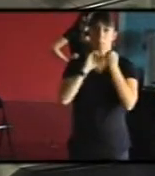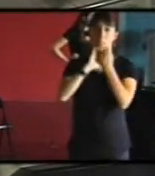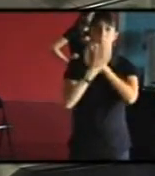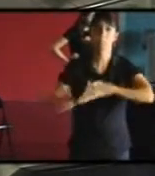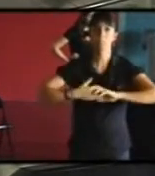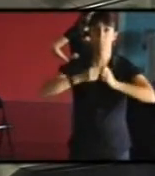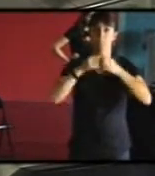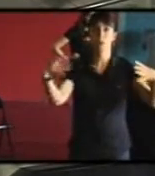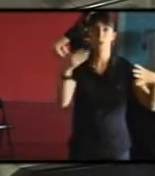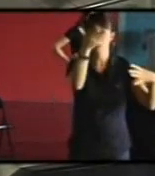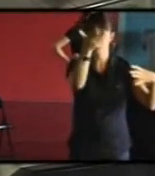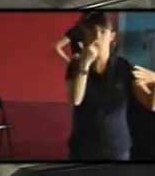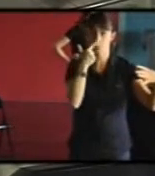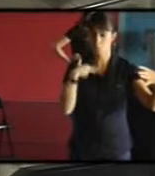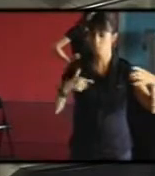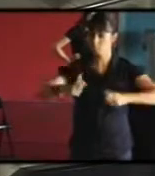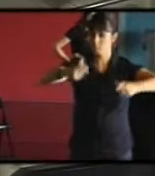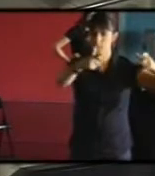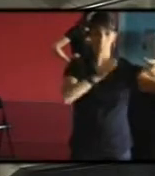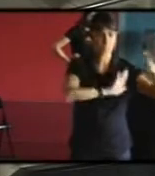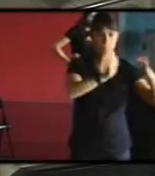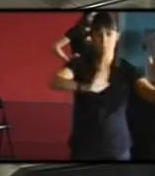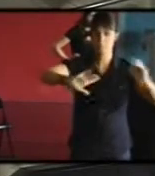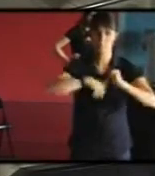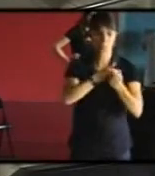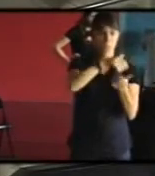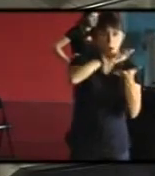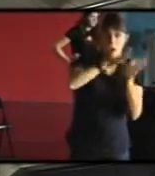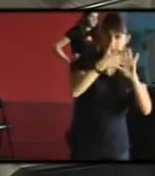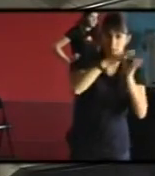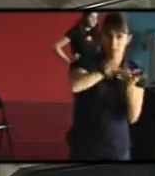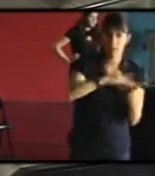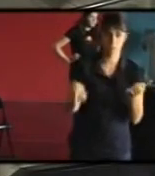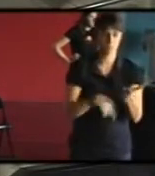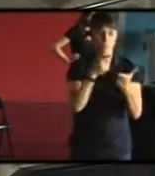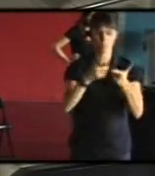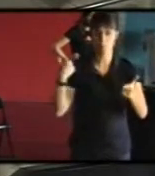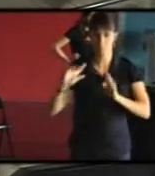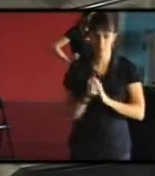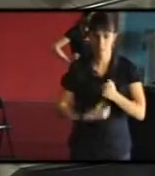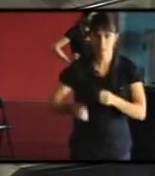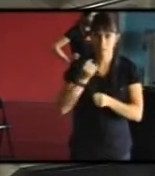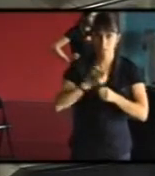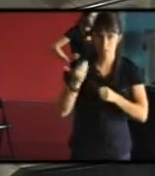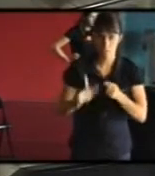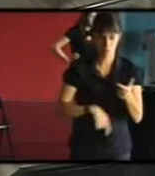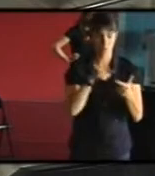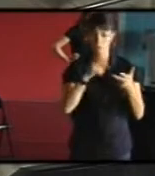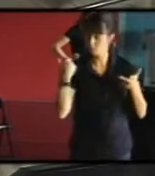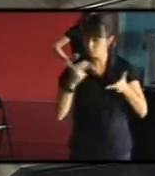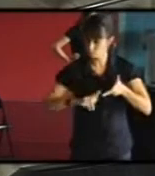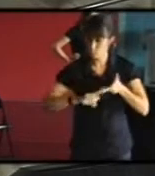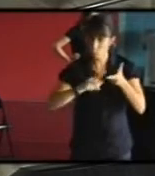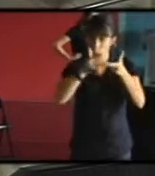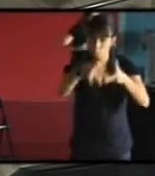en regroupant des classes de bâtiments, en fonction de leur âge, en fonction de leur usage, la période à laquelle ils sont apparus, est-ce qu'ils ont été rénovés ou non,